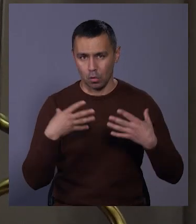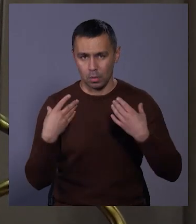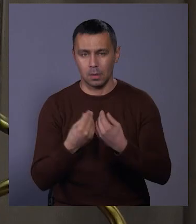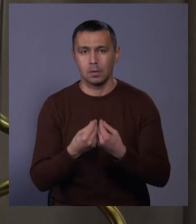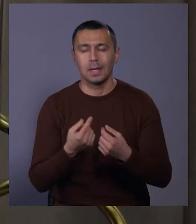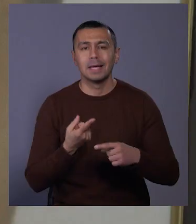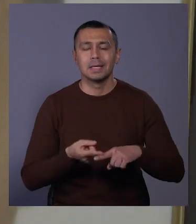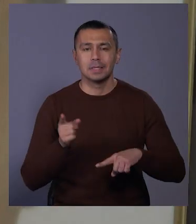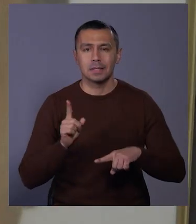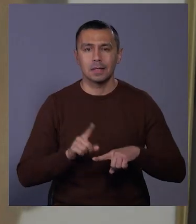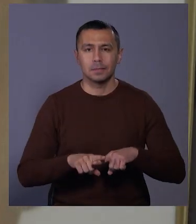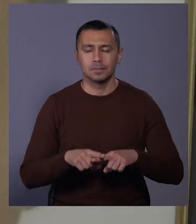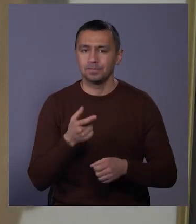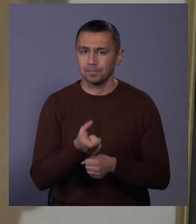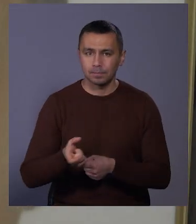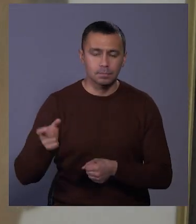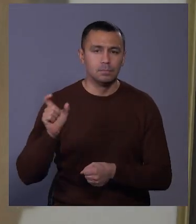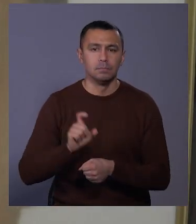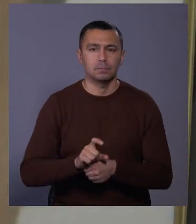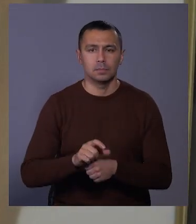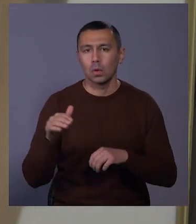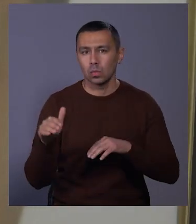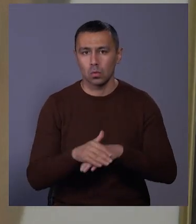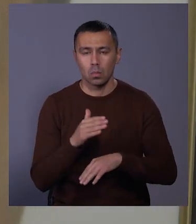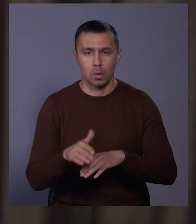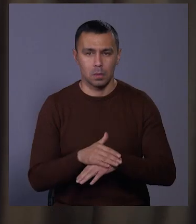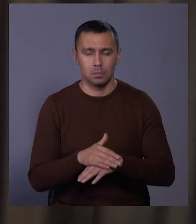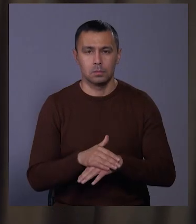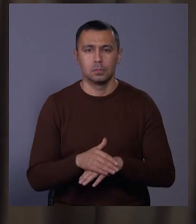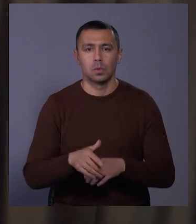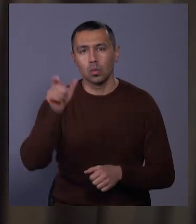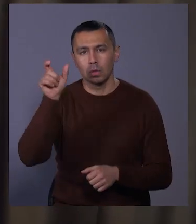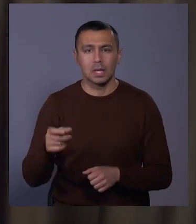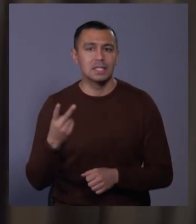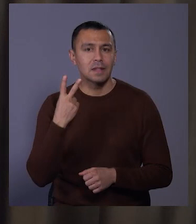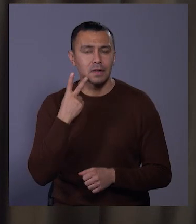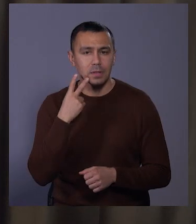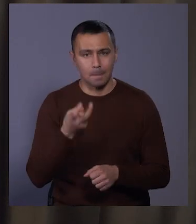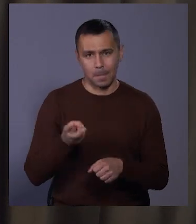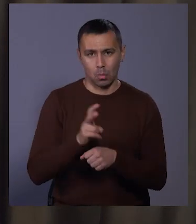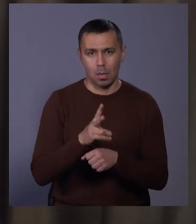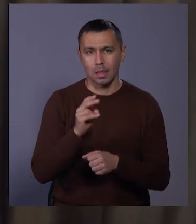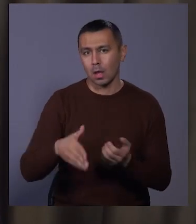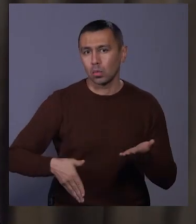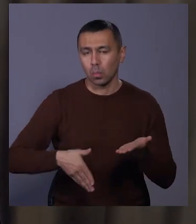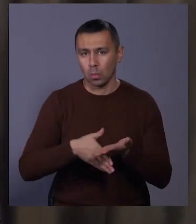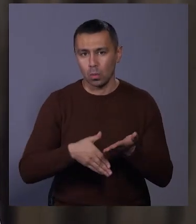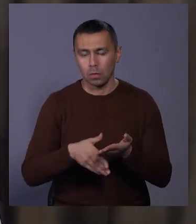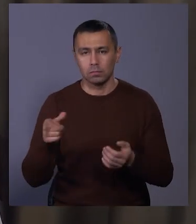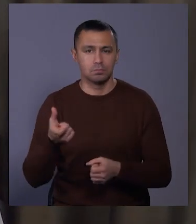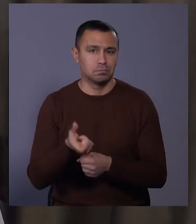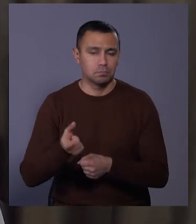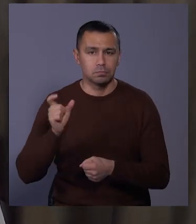Це надзвичайно добра і душевна людина. Вона завжди приходила на допомогу. Вона